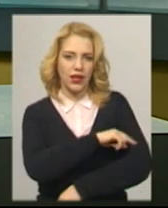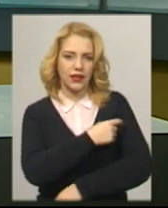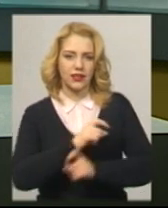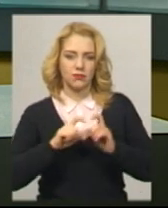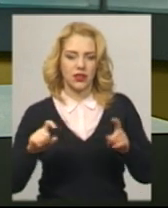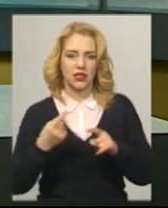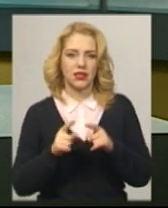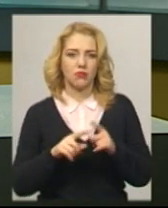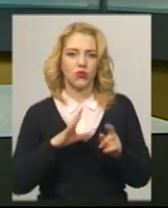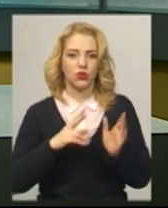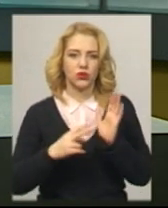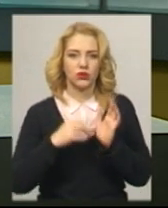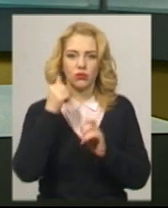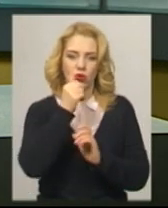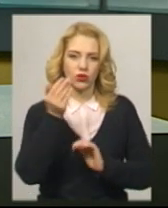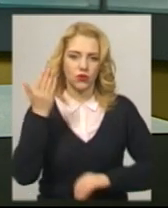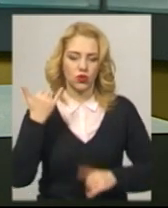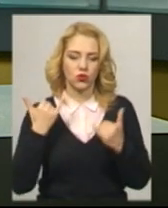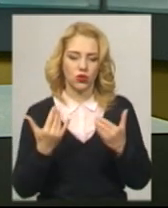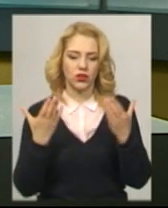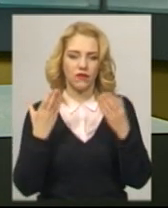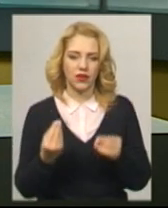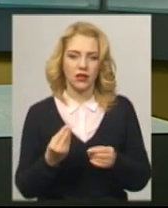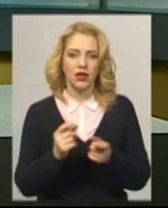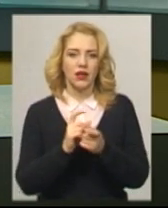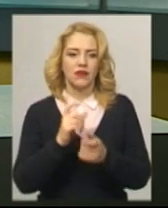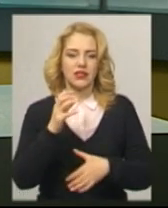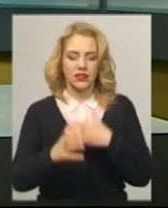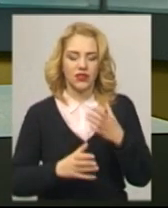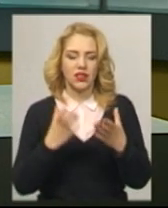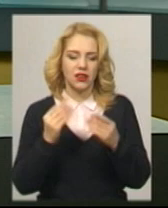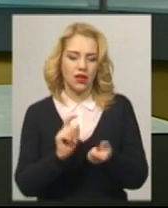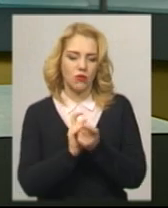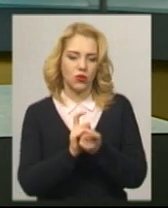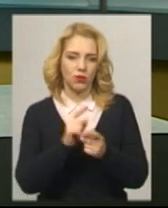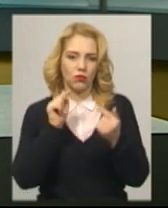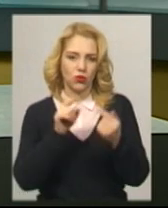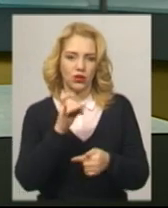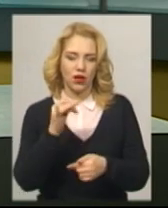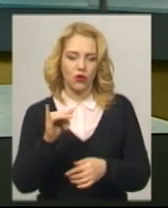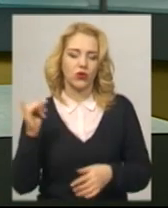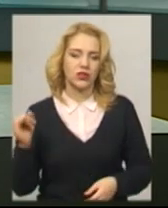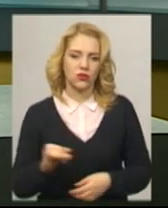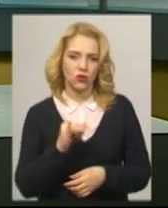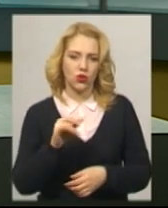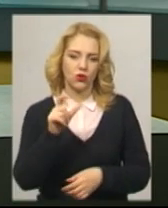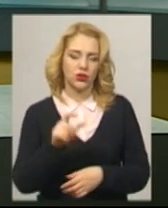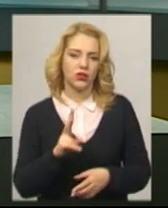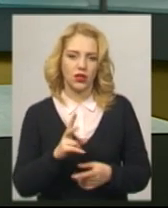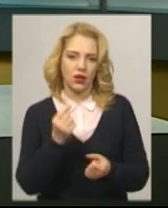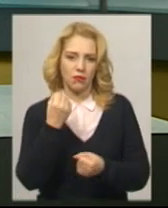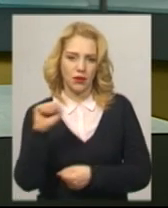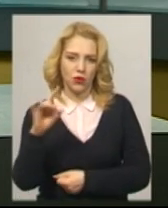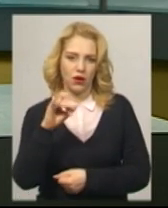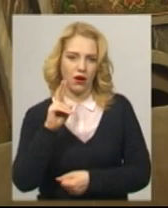7 років тому. Сьогодні у Всесвітній день боротьби проти раку. В нашому випуску «Історія людини», яка перемогла хворобу, що змінила її